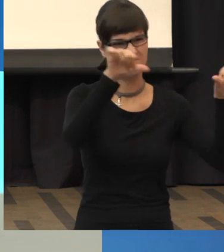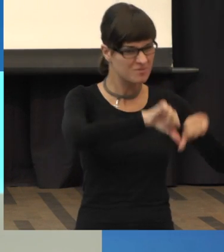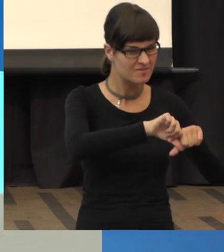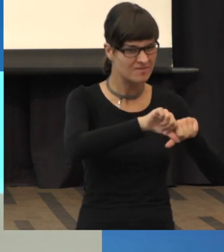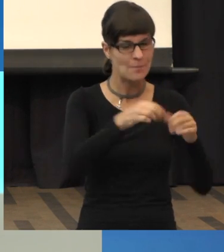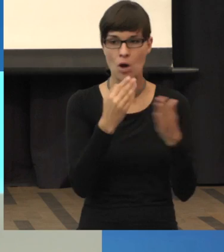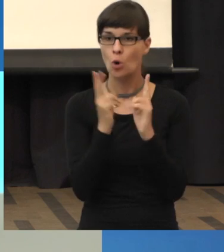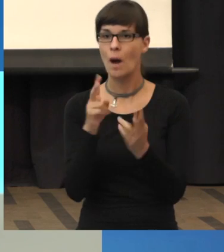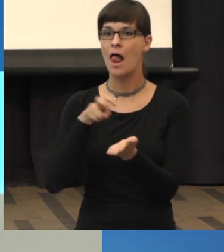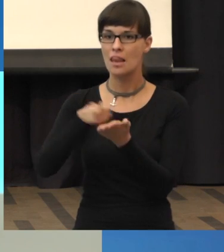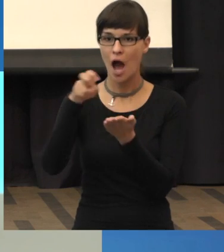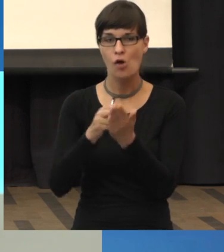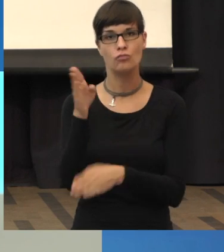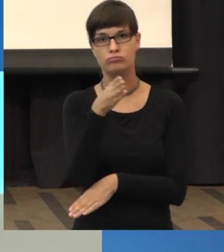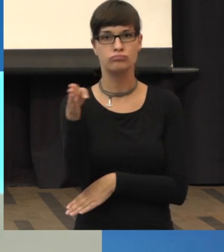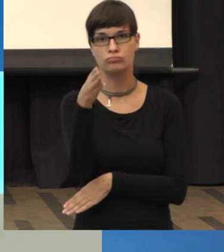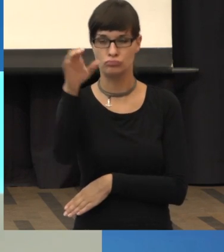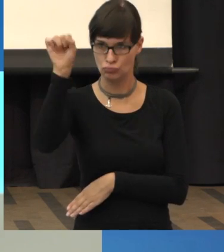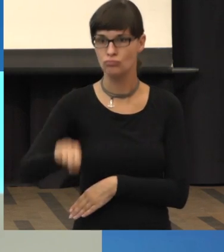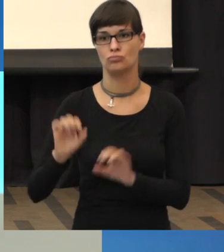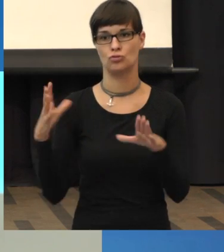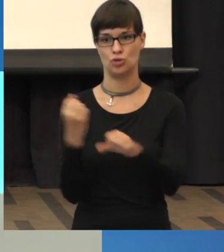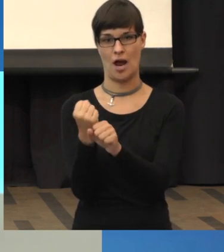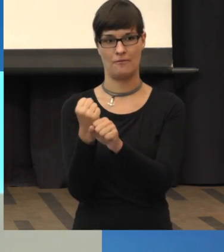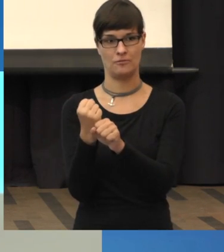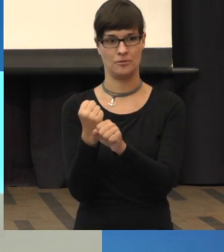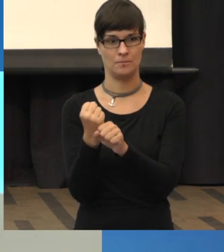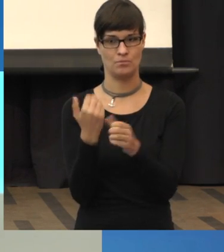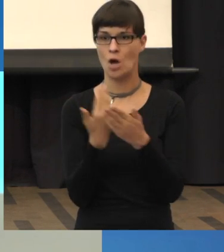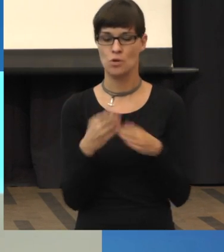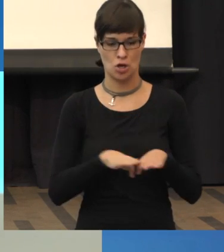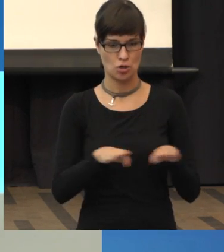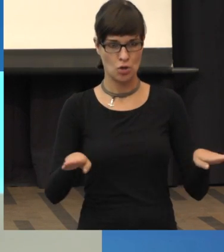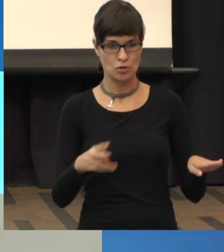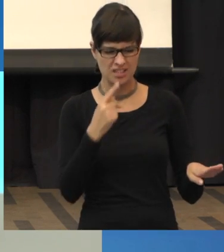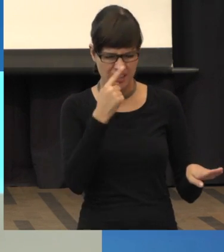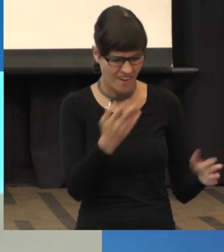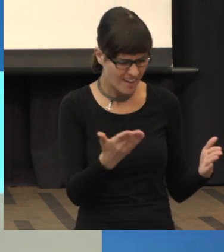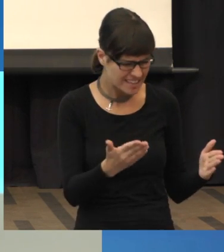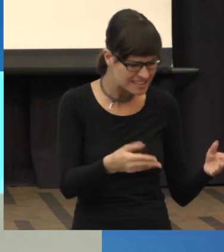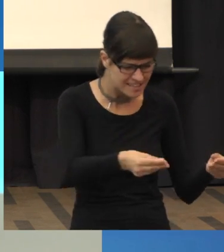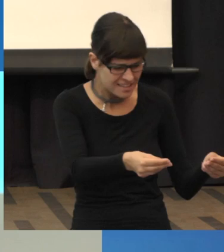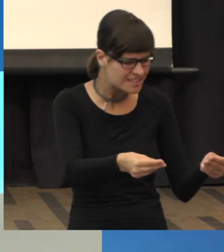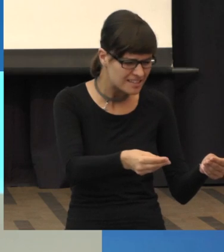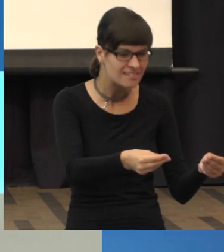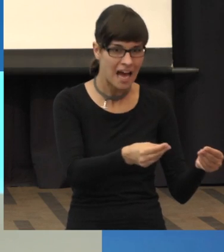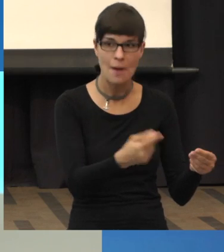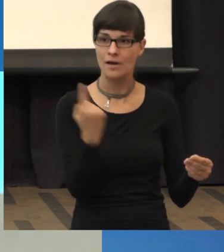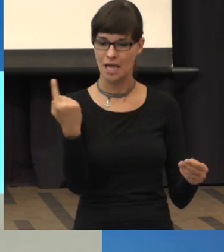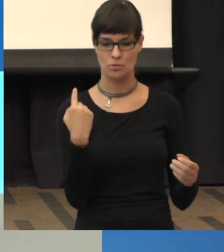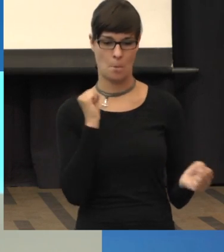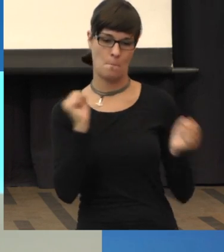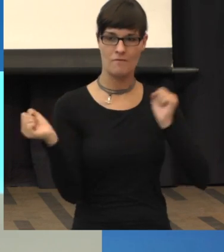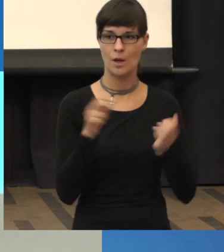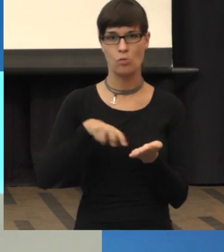Das heißt, wenn Sie auch zu Hause sind, Sie erkennen dann unter Umständen nicht mehr genau, was liegt da genau auf dem Tisch, aber Sie können sich da bewegen. Das ist nur viel, viele